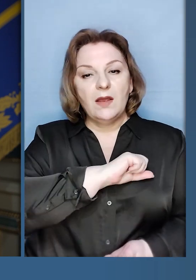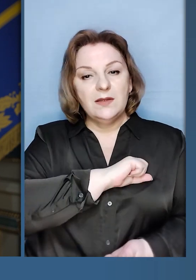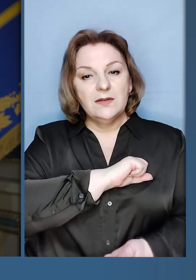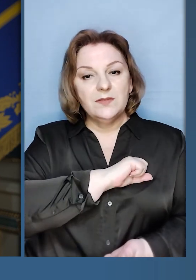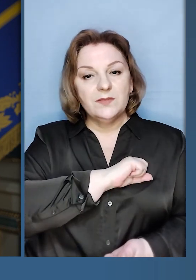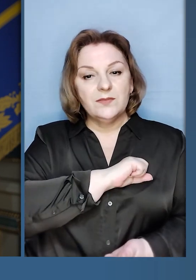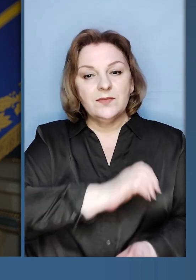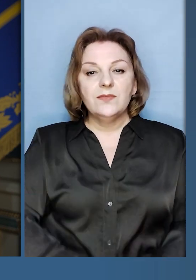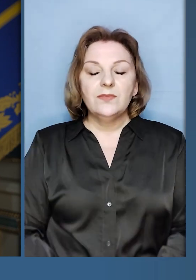Слава Україні!